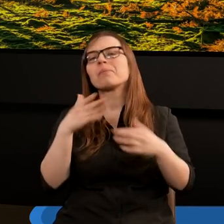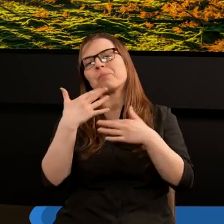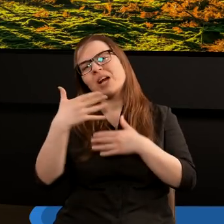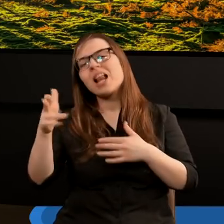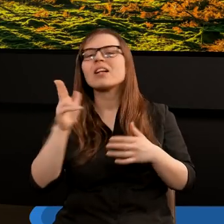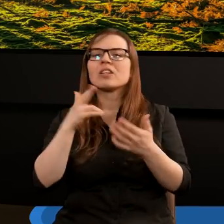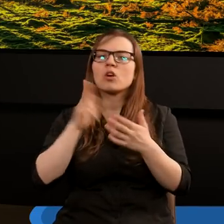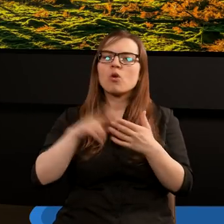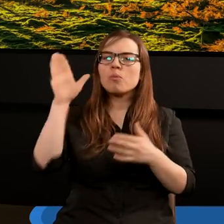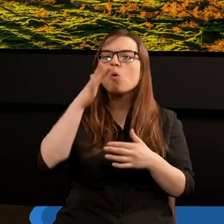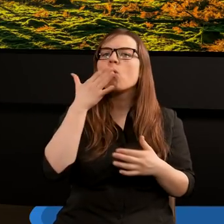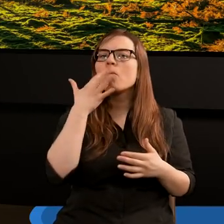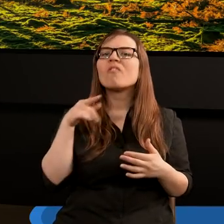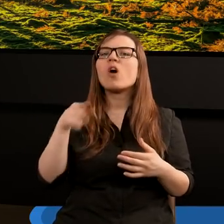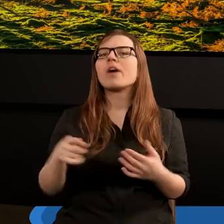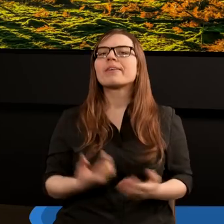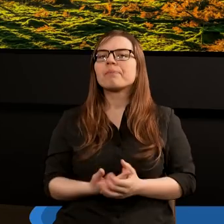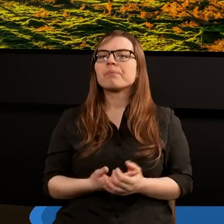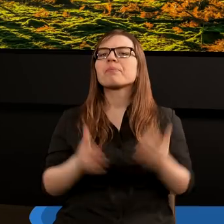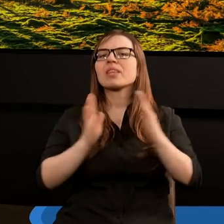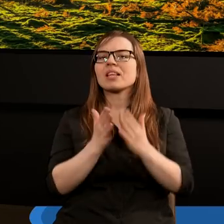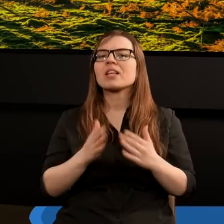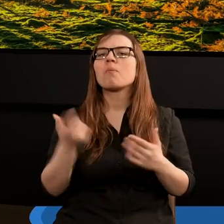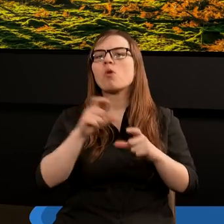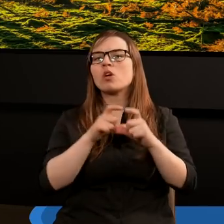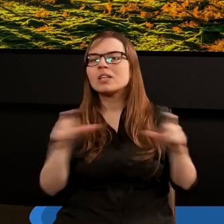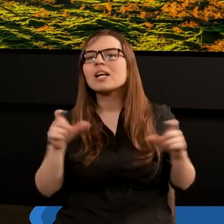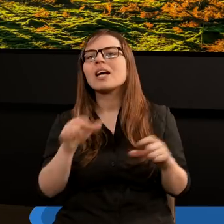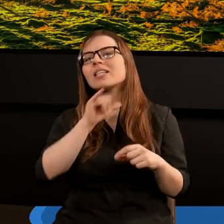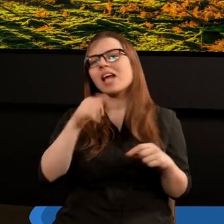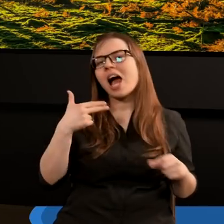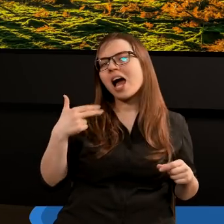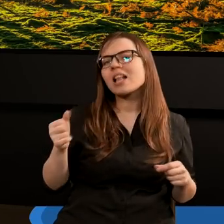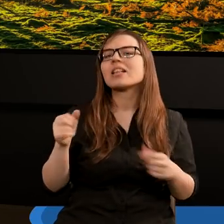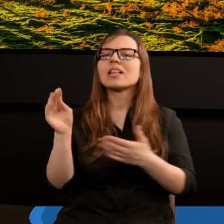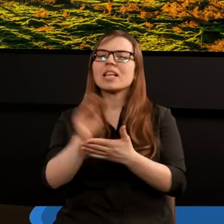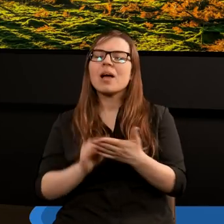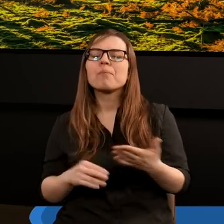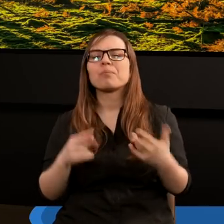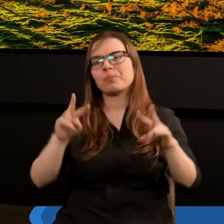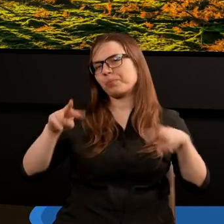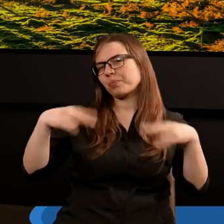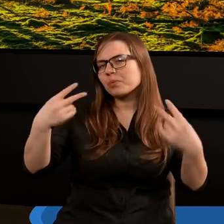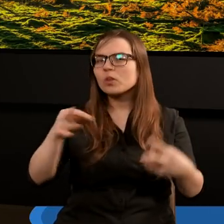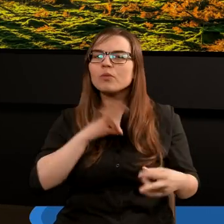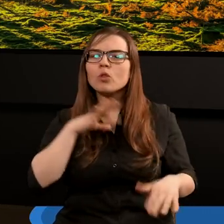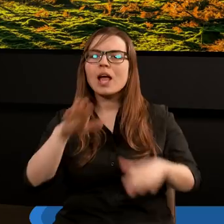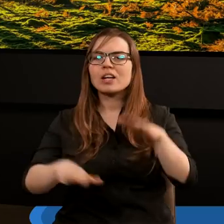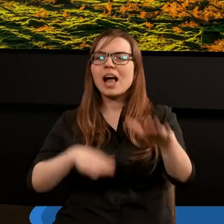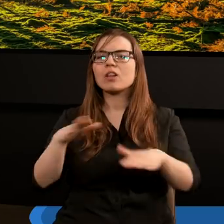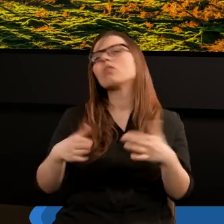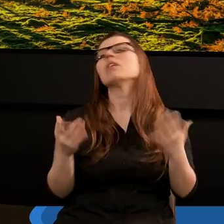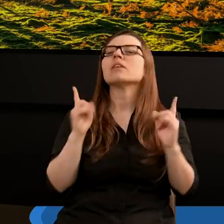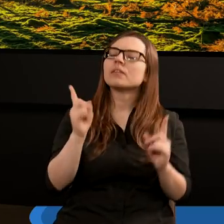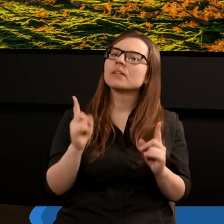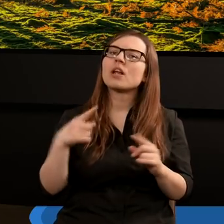napisania księgi, po co Pan Bóg w ogóle tę księgę poprzez Jana napisał i przekazał swoim naśladowcom,